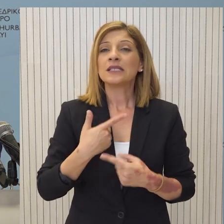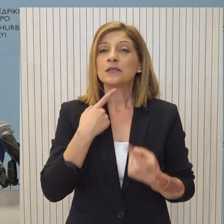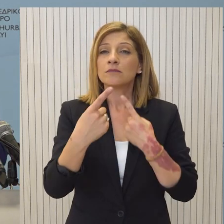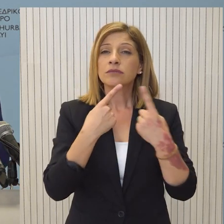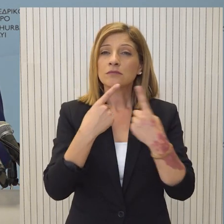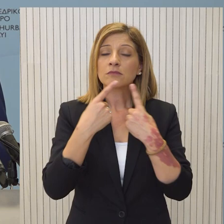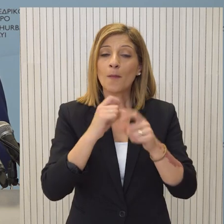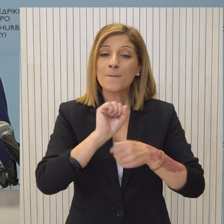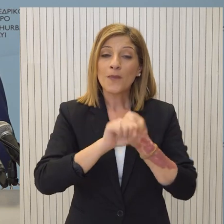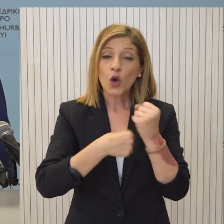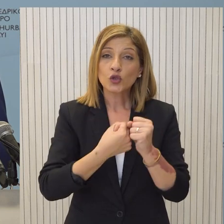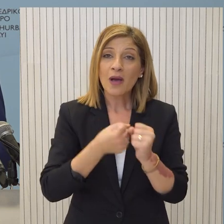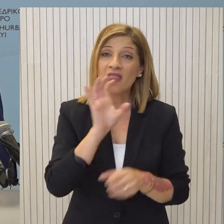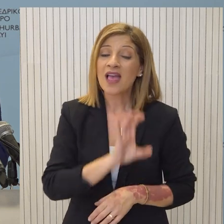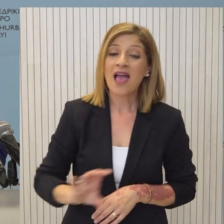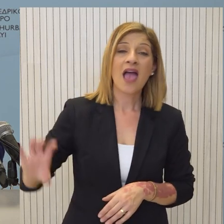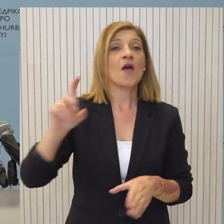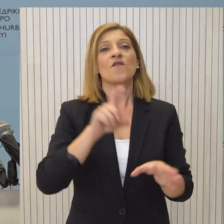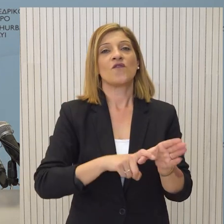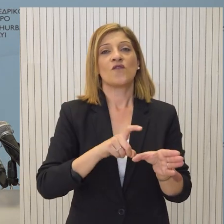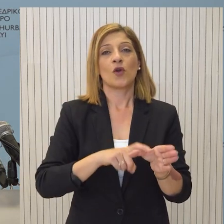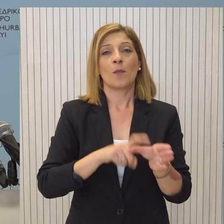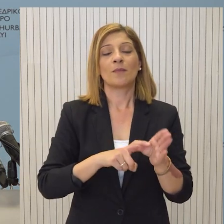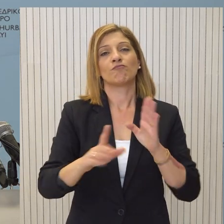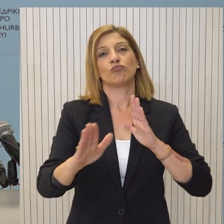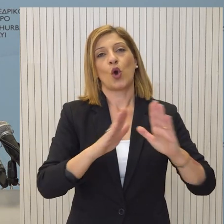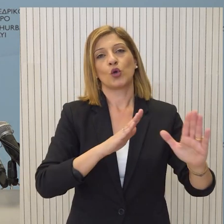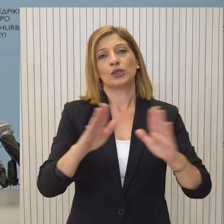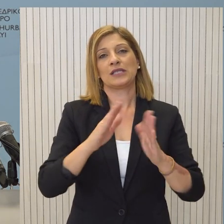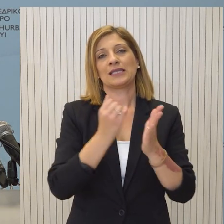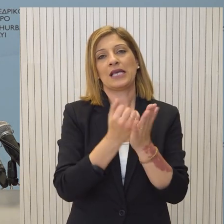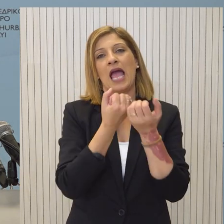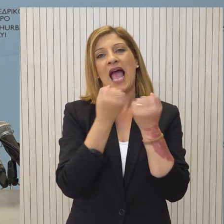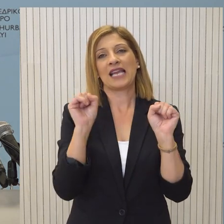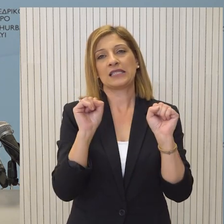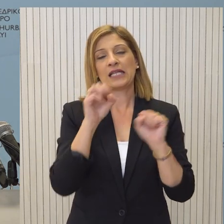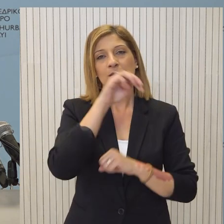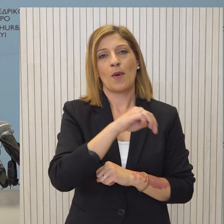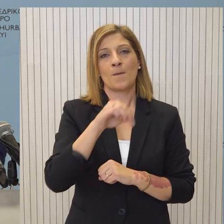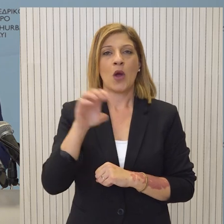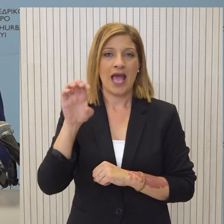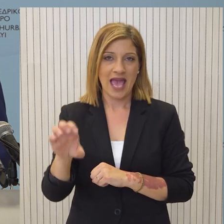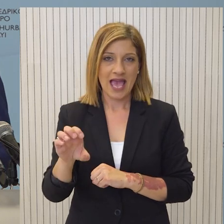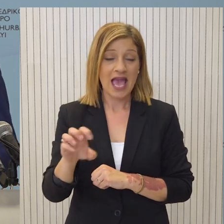μιας μεγάλης προσπάθειας που γίνεται σε ποιοδο Ευρωπαϊκής Ένωσης ως προς την προστασία και την ανεξαρτησία των μέσων μαζικής ενημέρωσης.